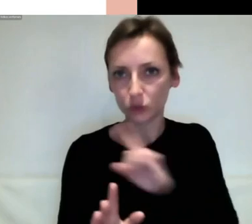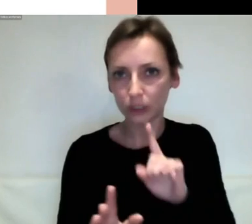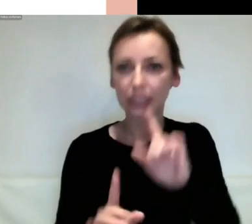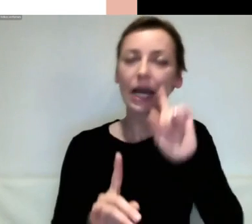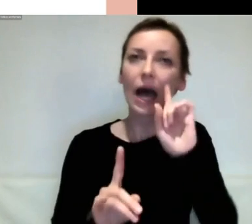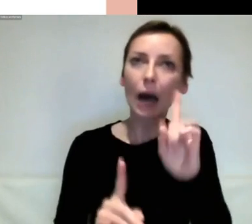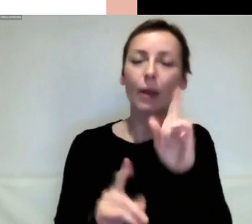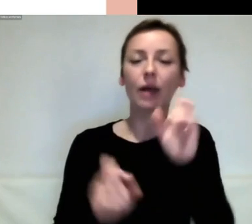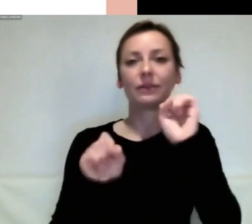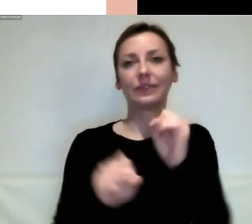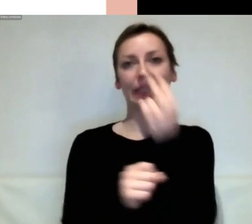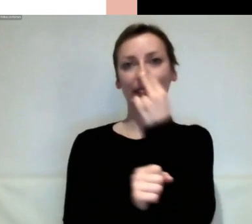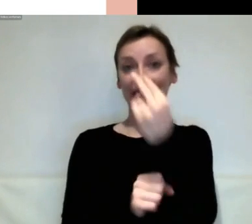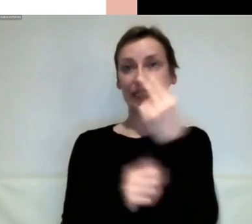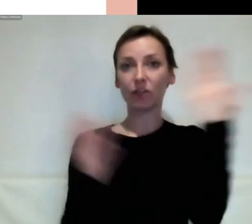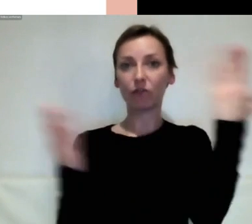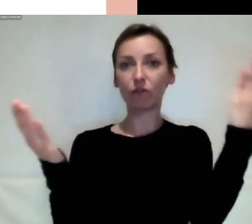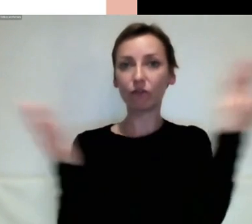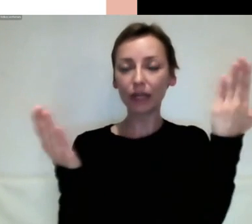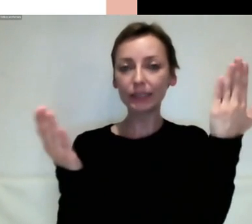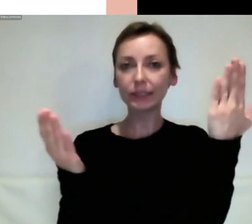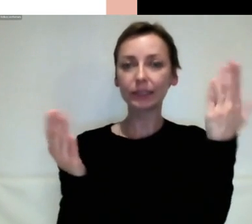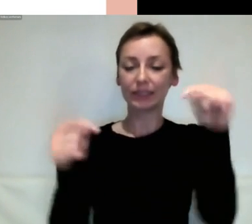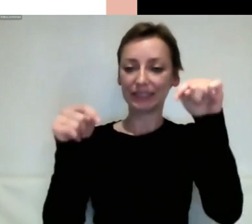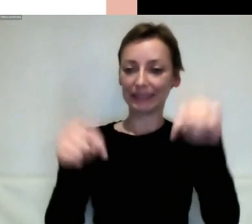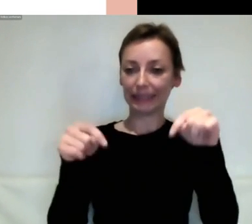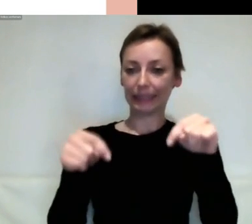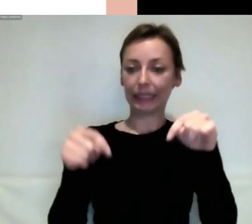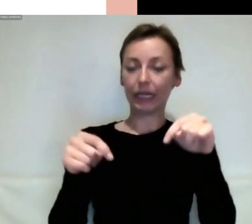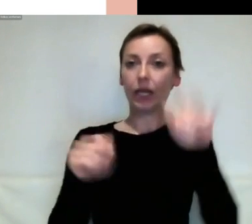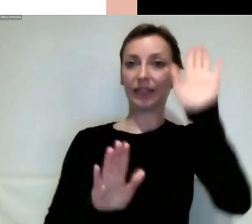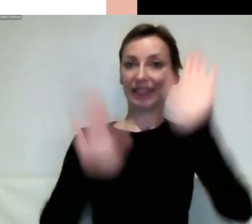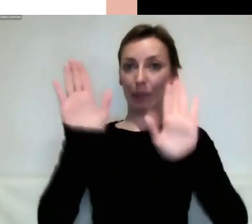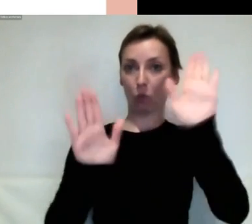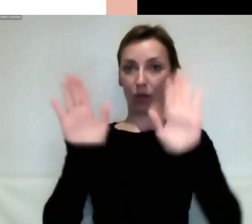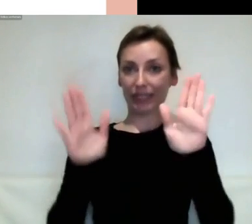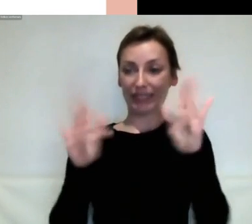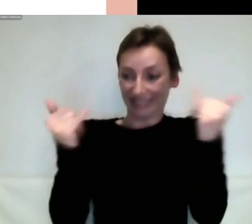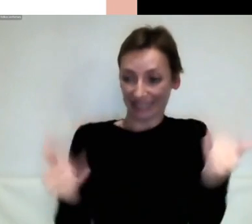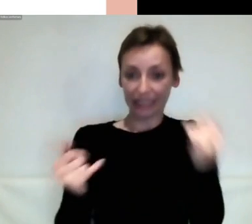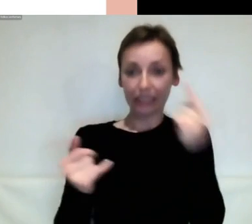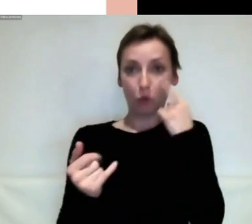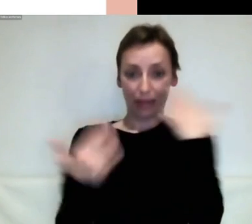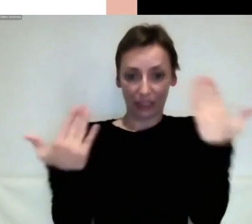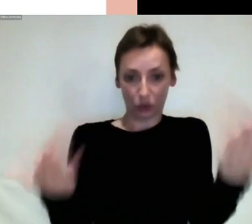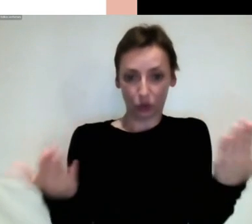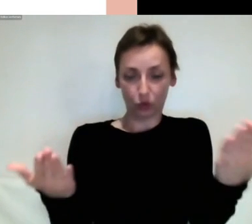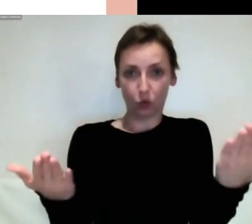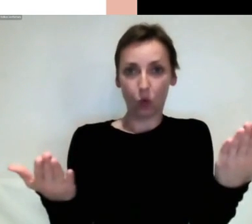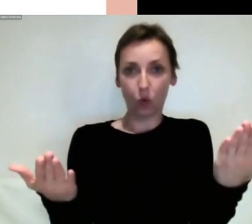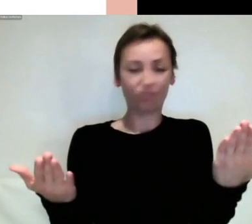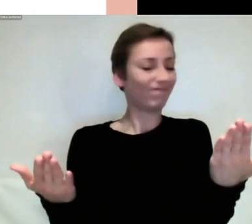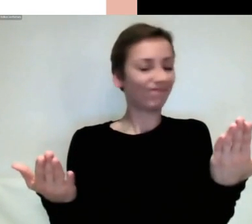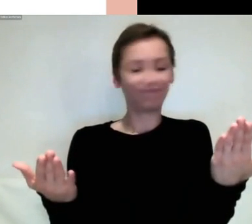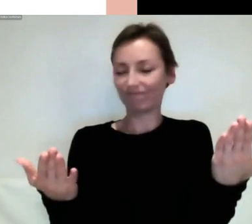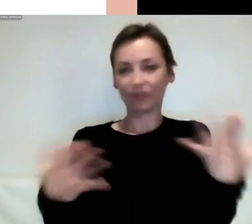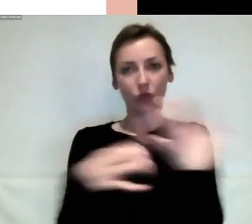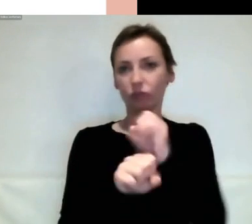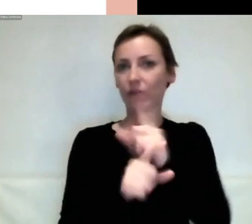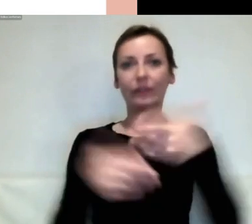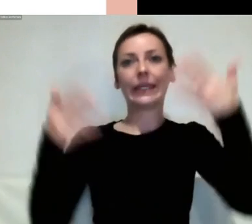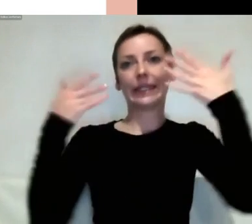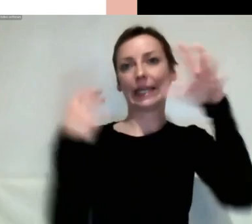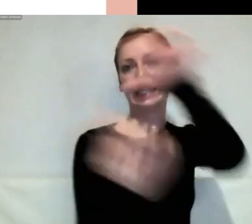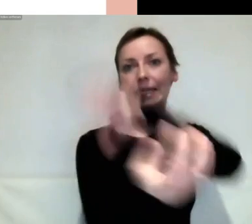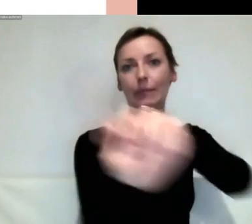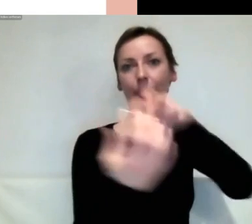dass wir es in unserer repräsentativen Demokratie so wie es jetzt gerade funktioniert, nicht schaffen, der Klimakrise angemessen zu